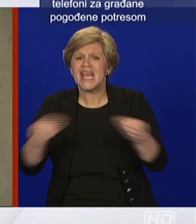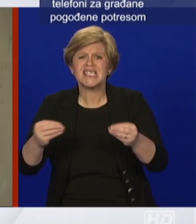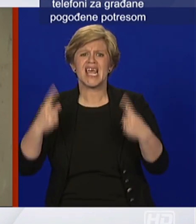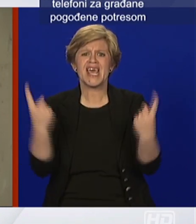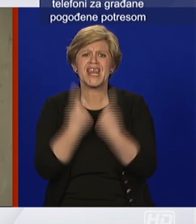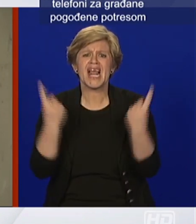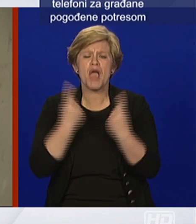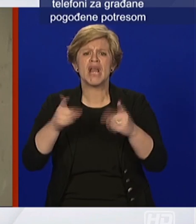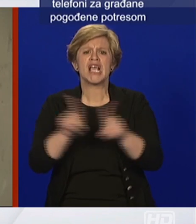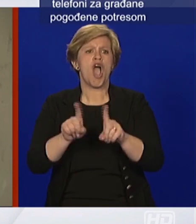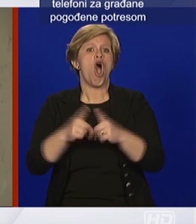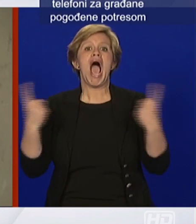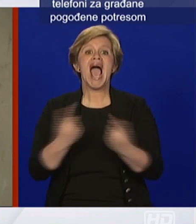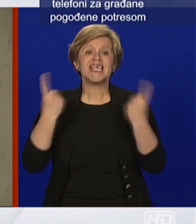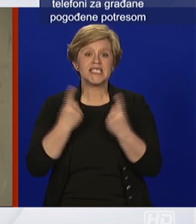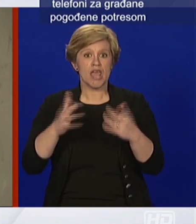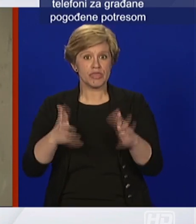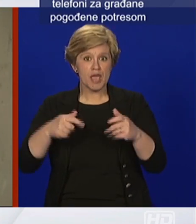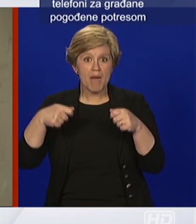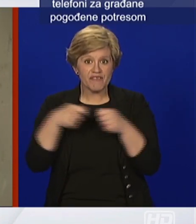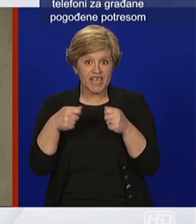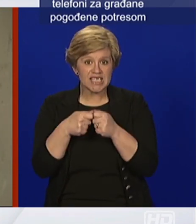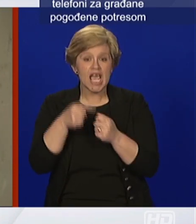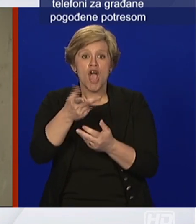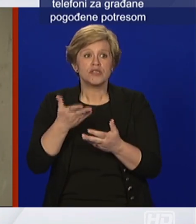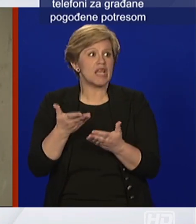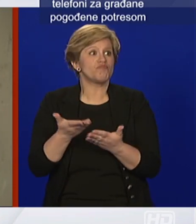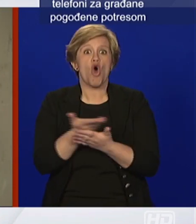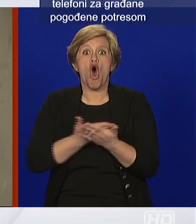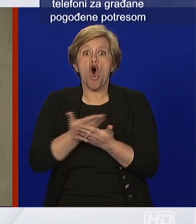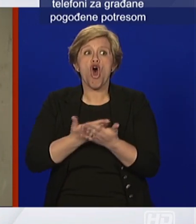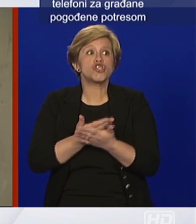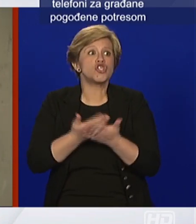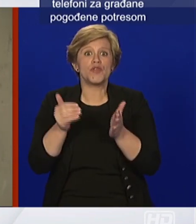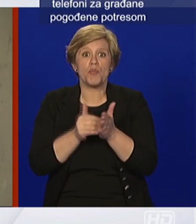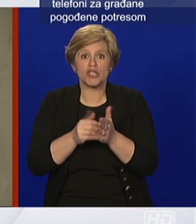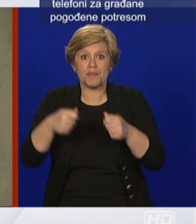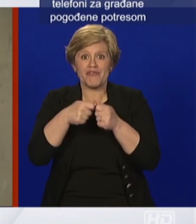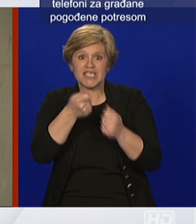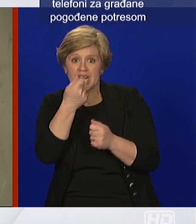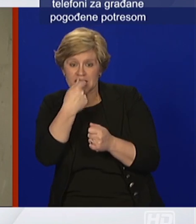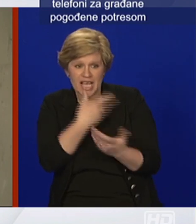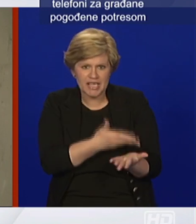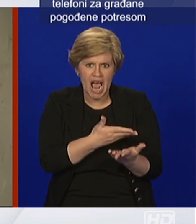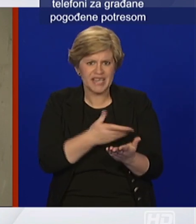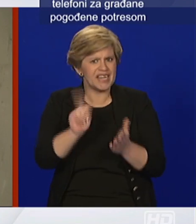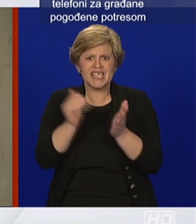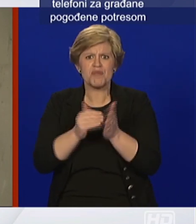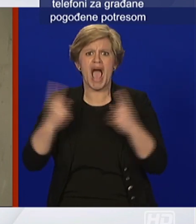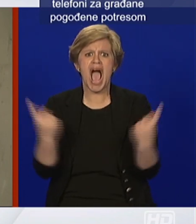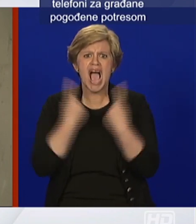akcija koje nemaju veze sa osnovnim potrebama kad je u pitanju prehrana, kad je u pitanju